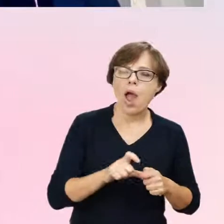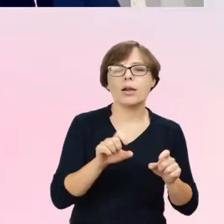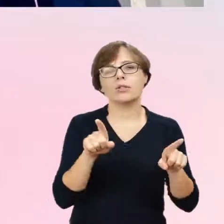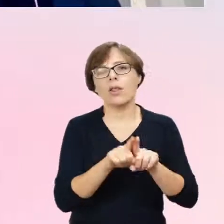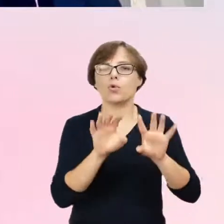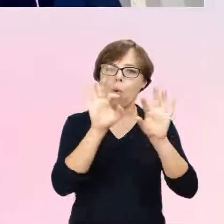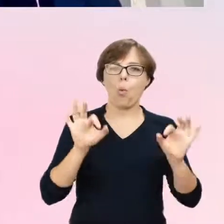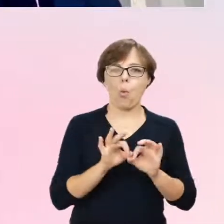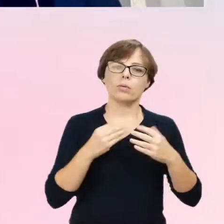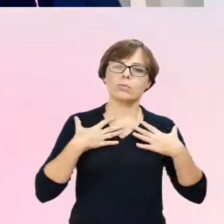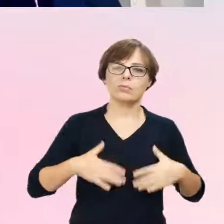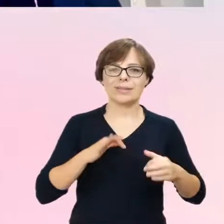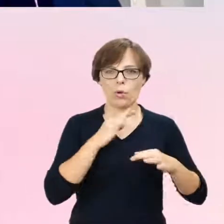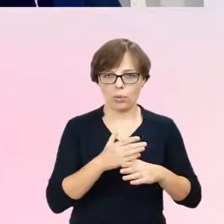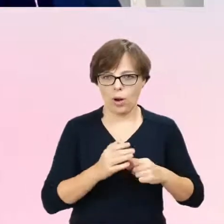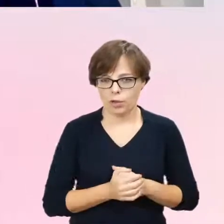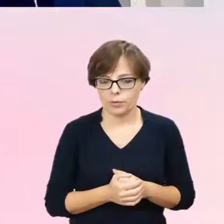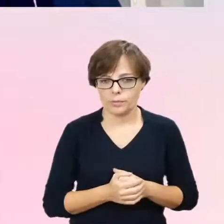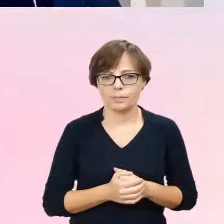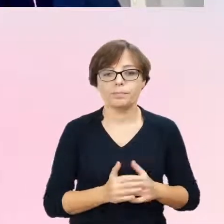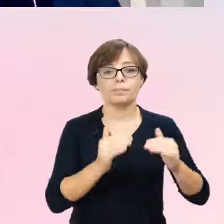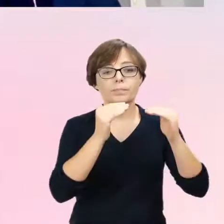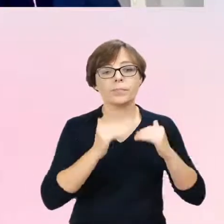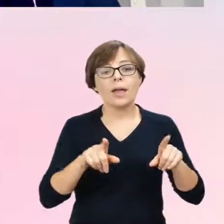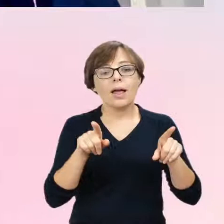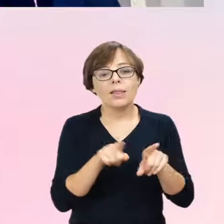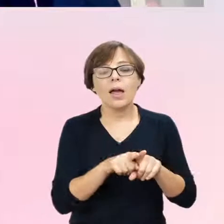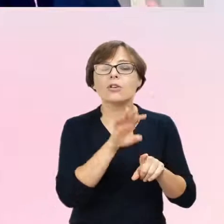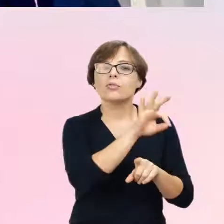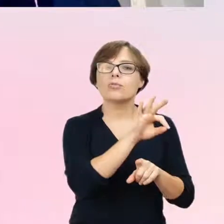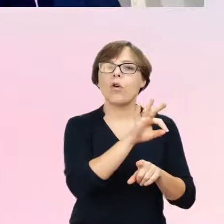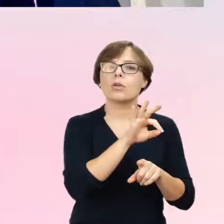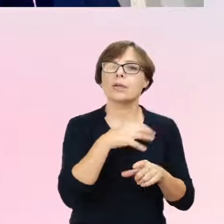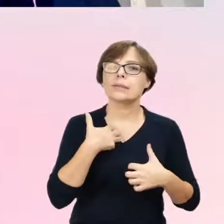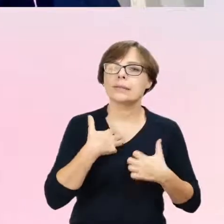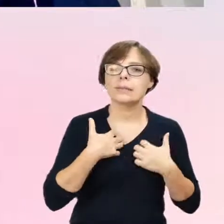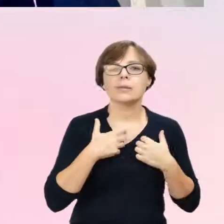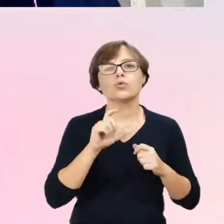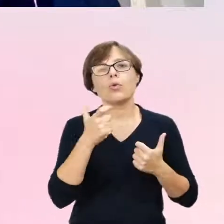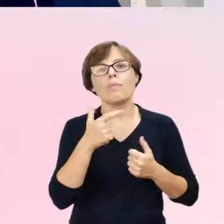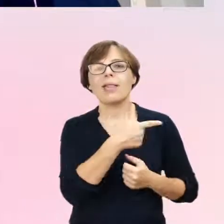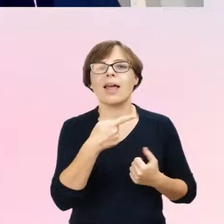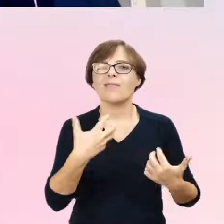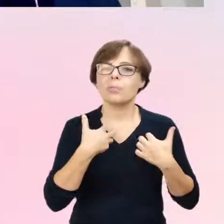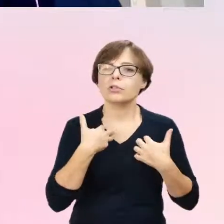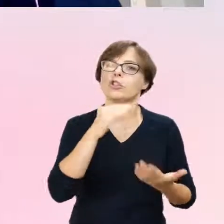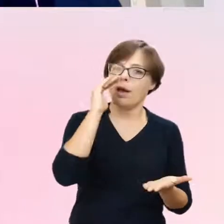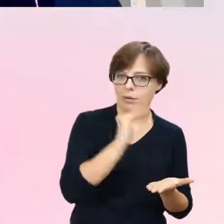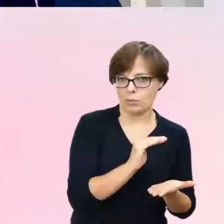adolescenta. Redukcja dystresu, tak, czyli tego, wszelkich tych negatywnych przeżyć, tak,